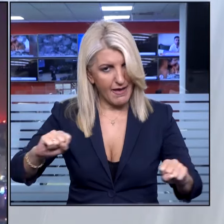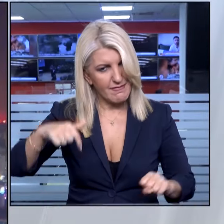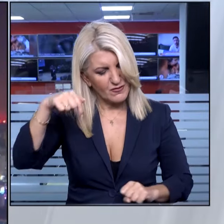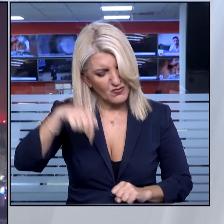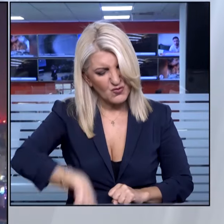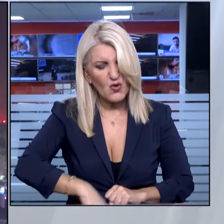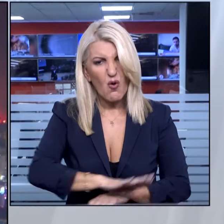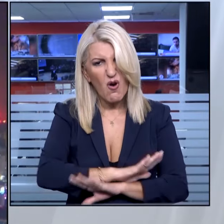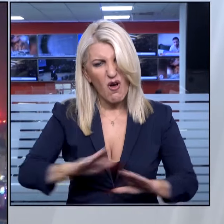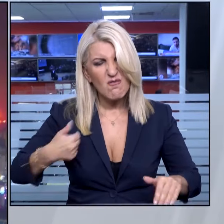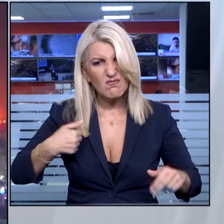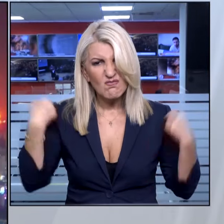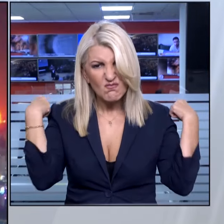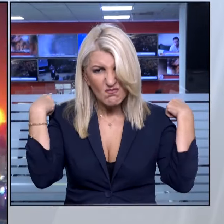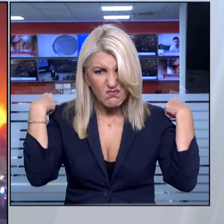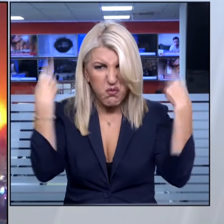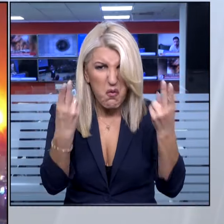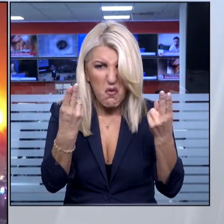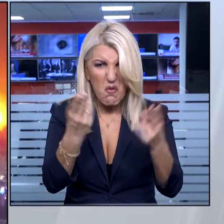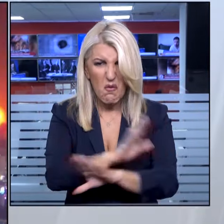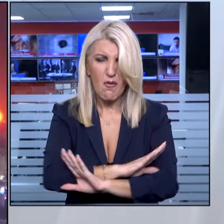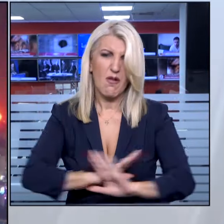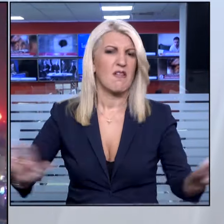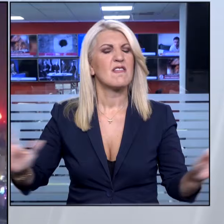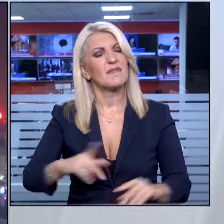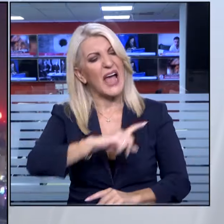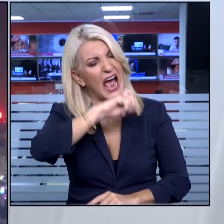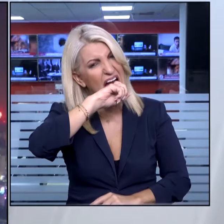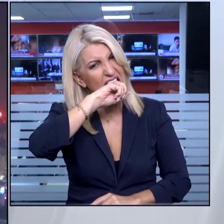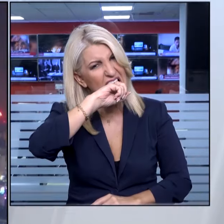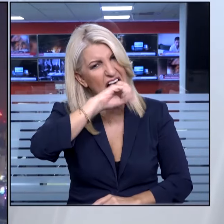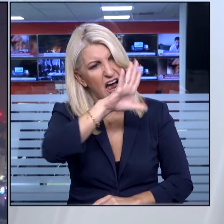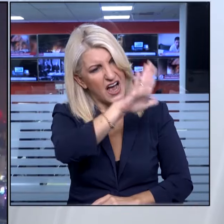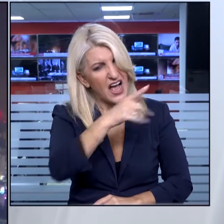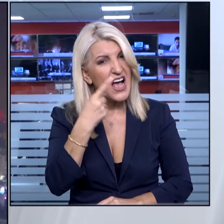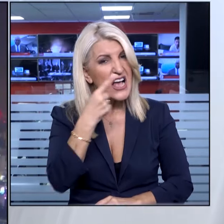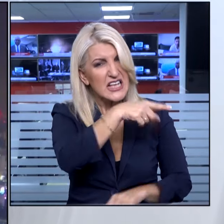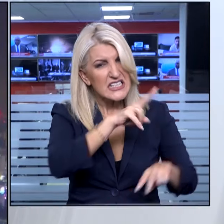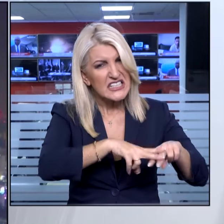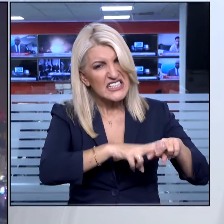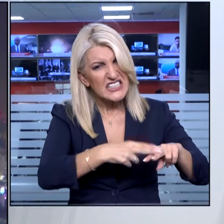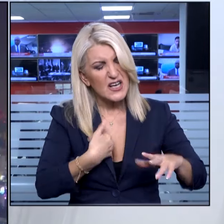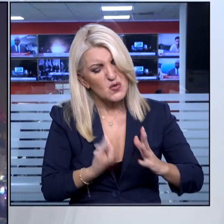Ιρανική πρεσβεία στο Λίβανο προειδοποίησε το Ισραήλ πως θα τιμωρηθεί όπως του αξίζει.